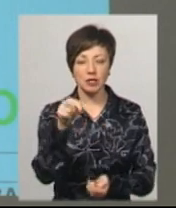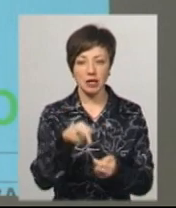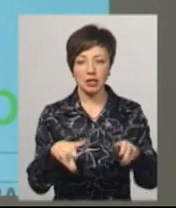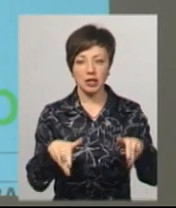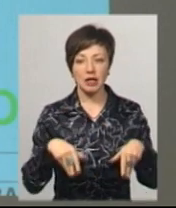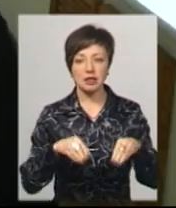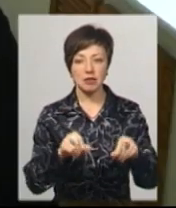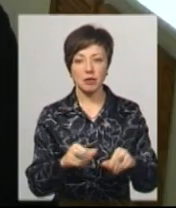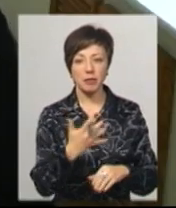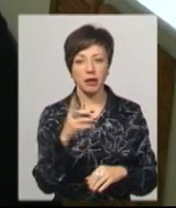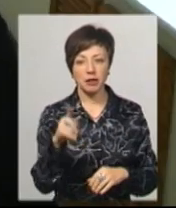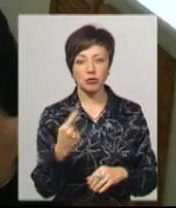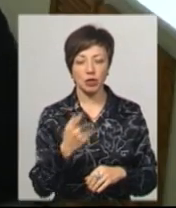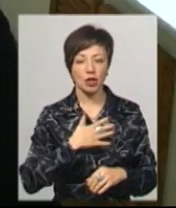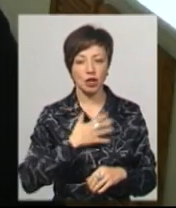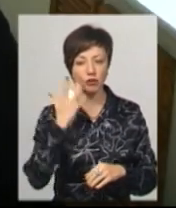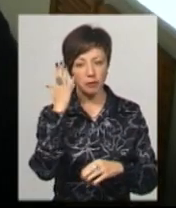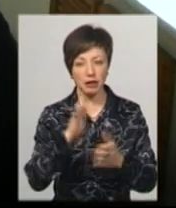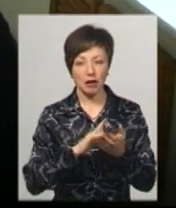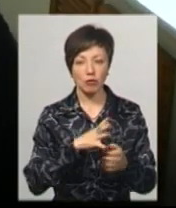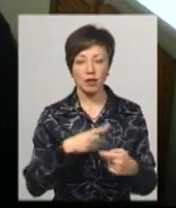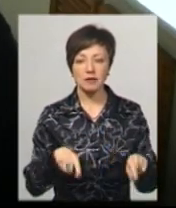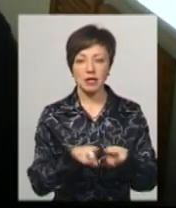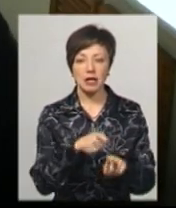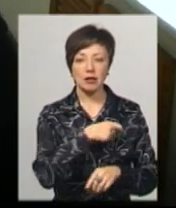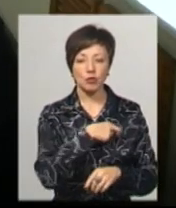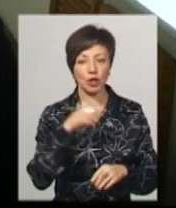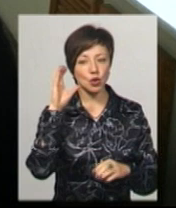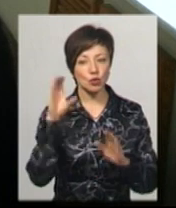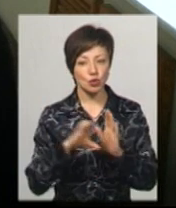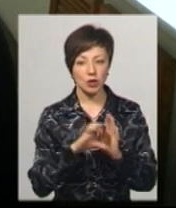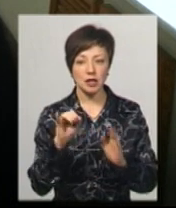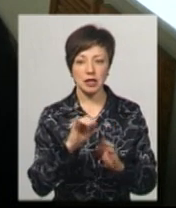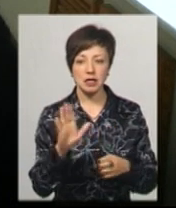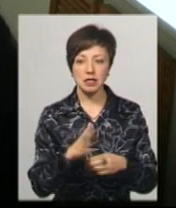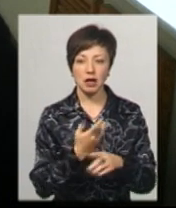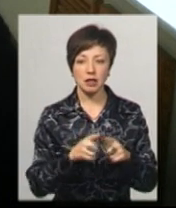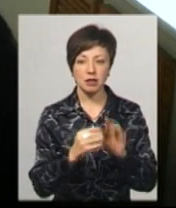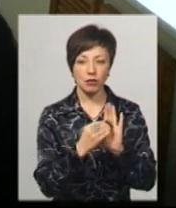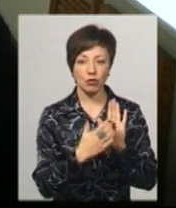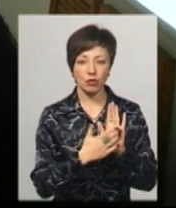Прибузький 5-1. Наша мета була, щоб все ж таки депутати дослухалися і зняли цей